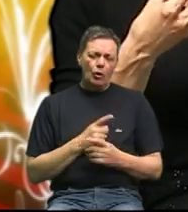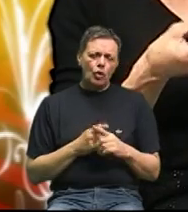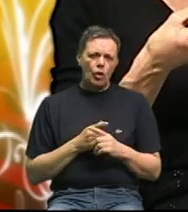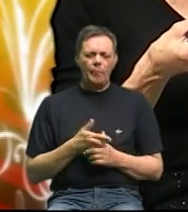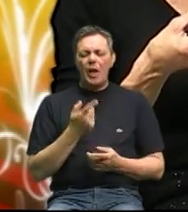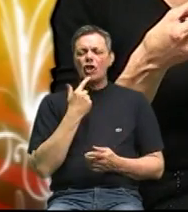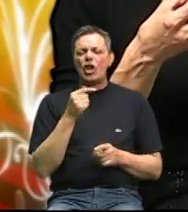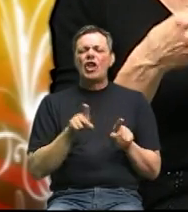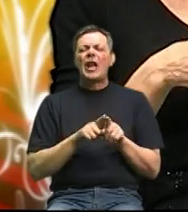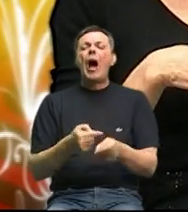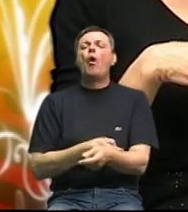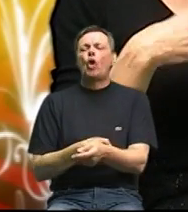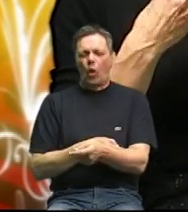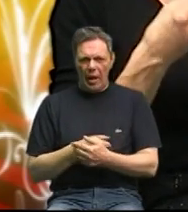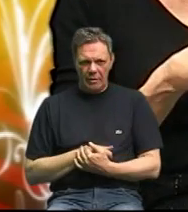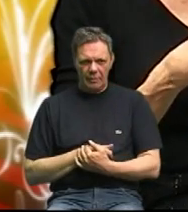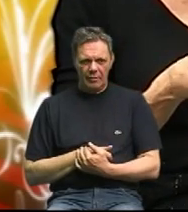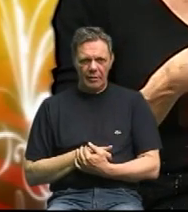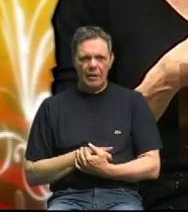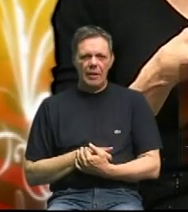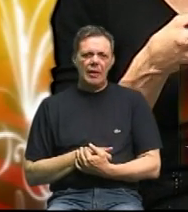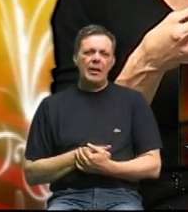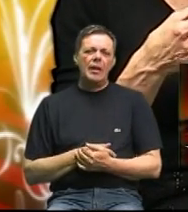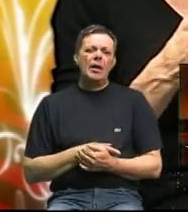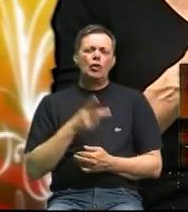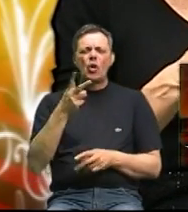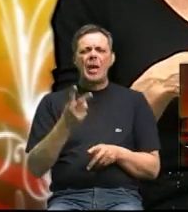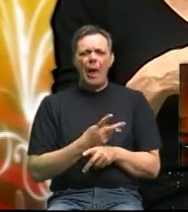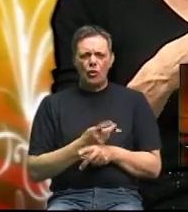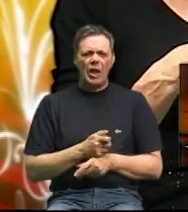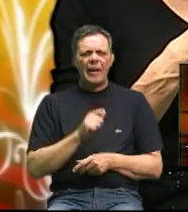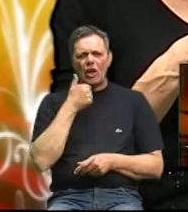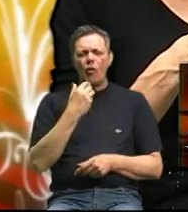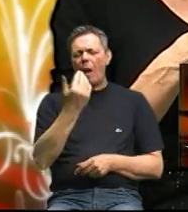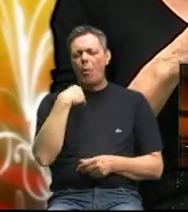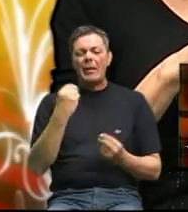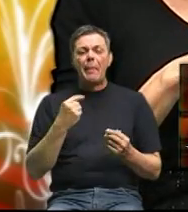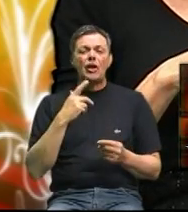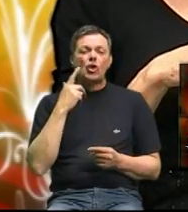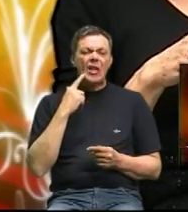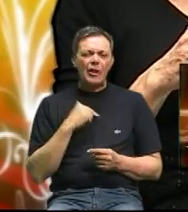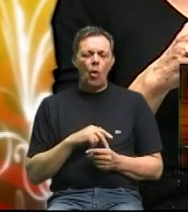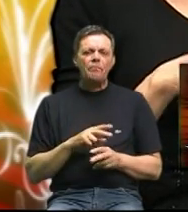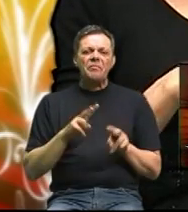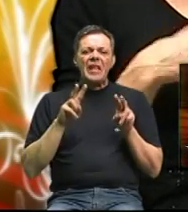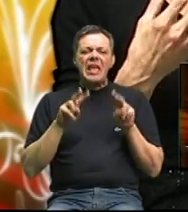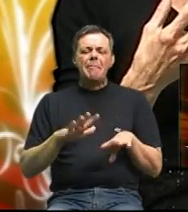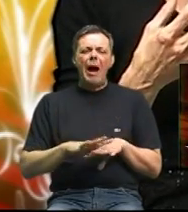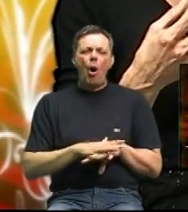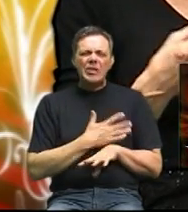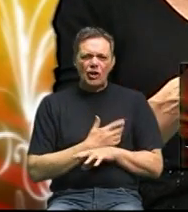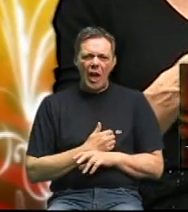kao droga kjelo nauči sa to je kad čovjek pojede nešto slatko ima ima